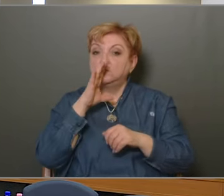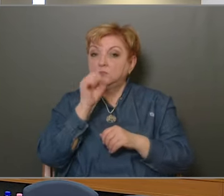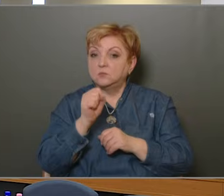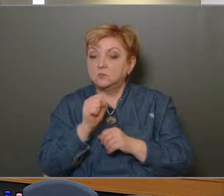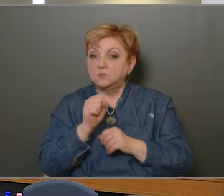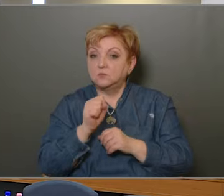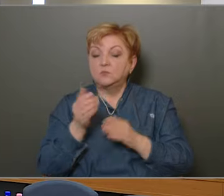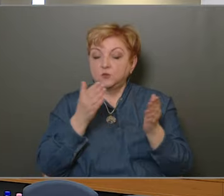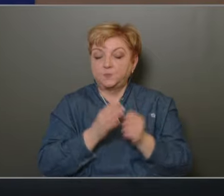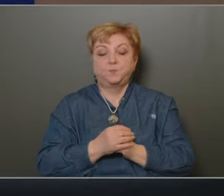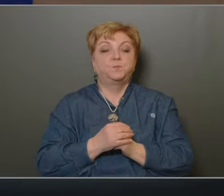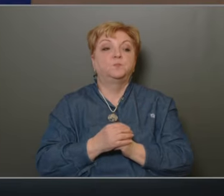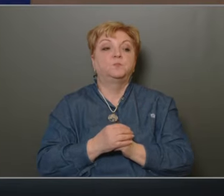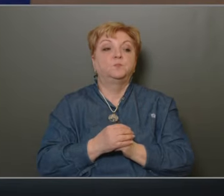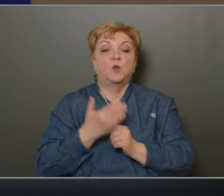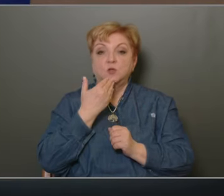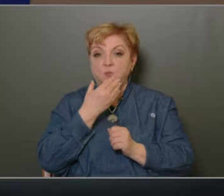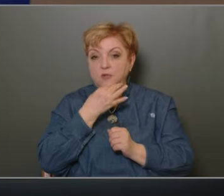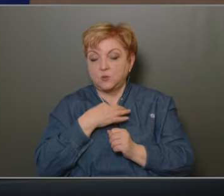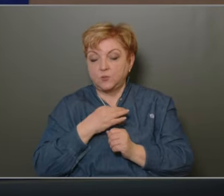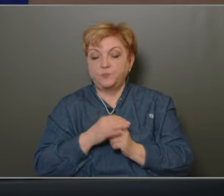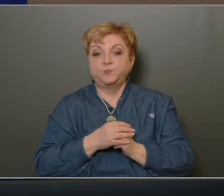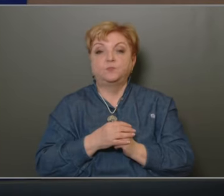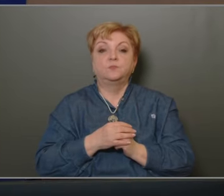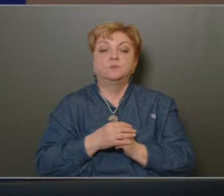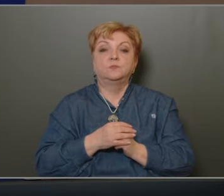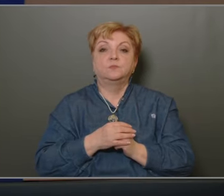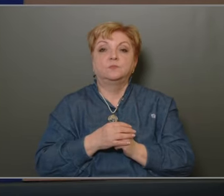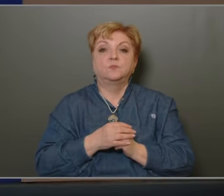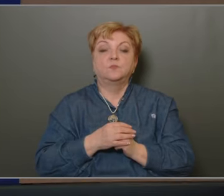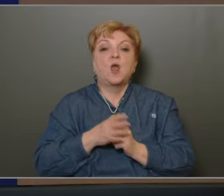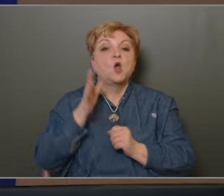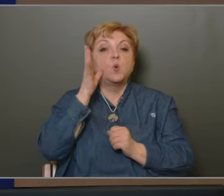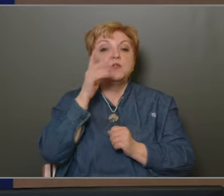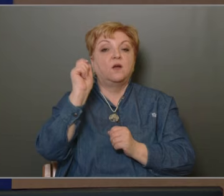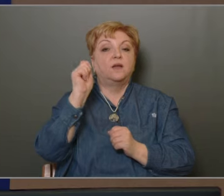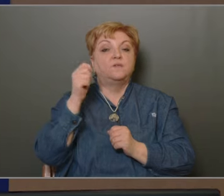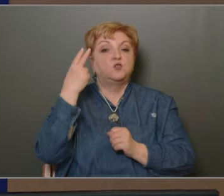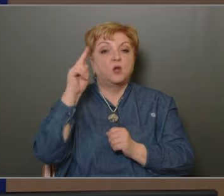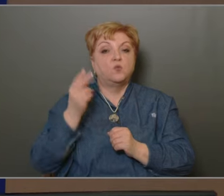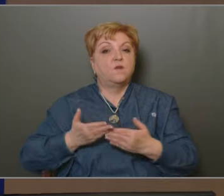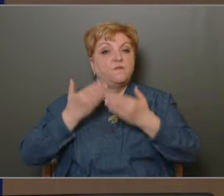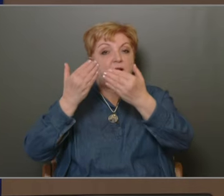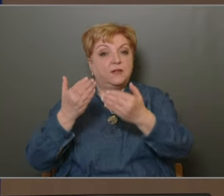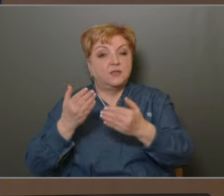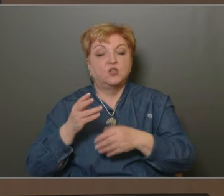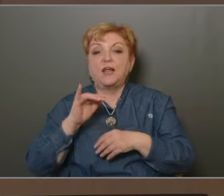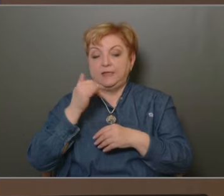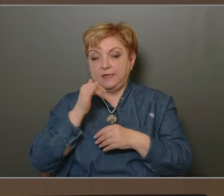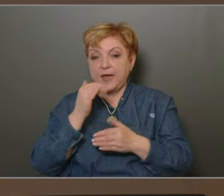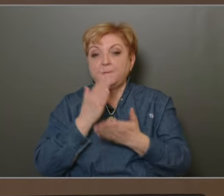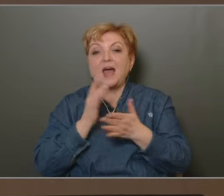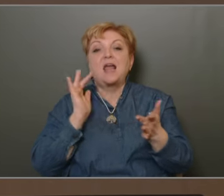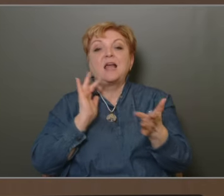el reflektálni. Tessék valamit. Köszönöm szépen a szót, polgármester úr. Ugye a képviselő úr felvetésére igen,